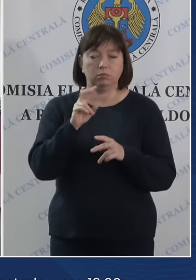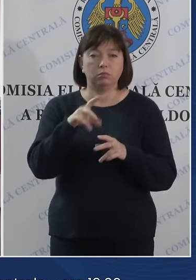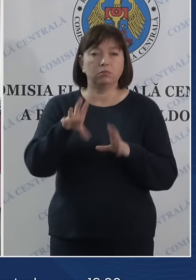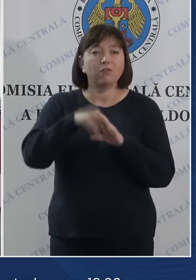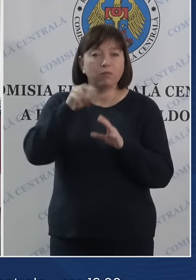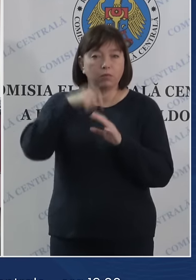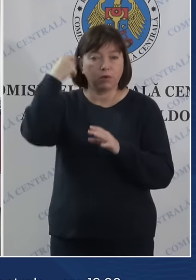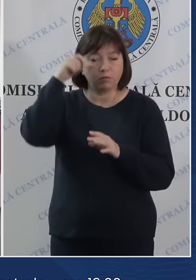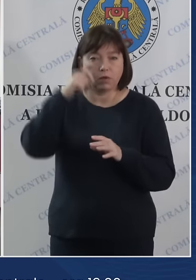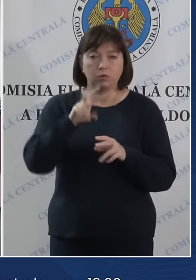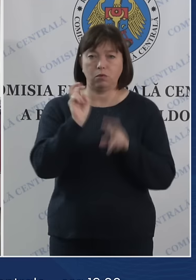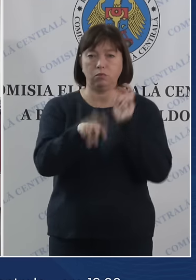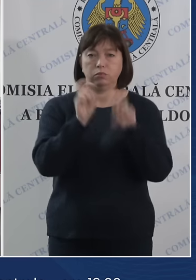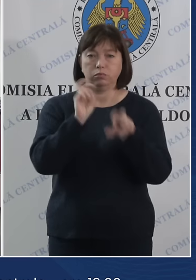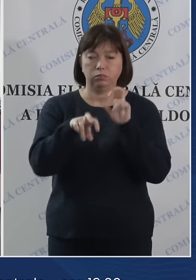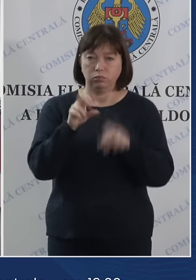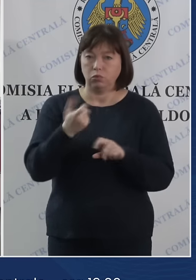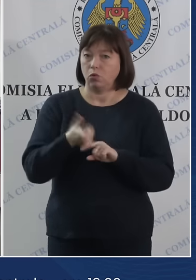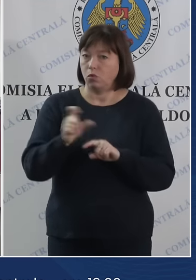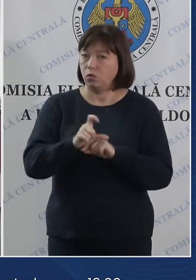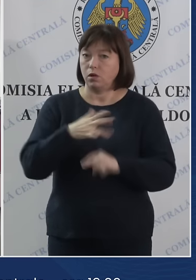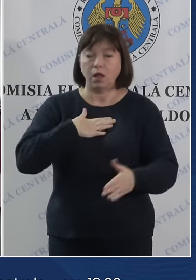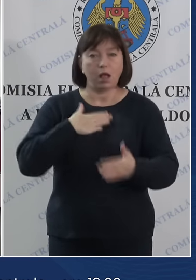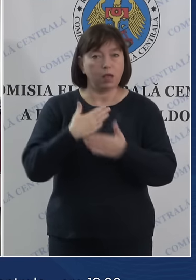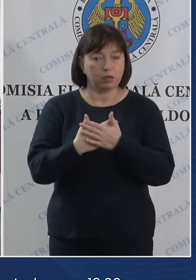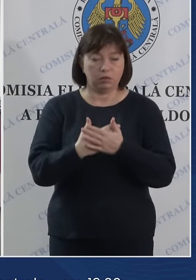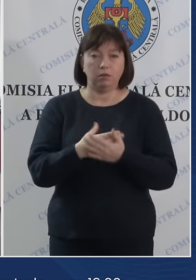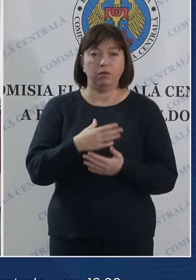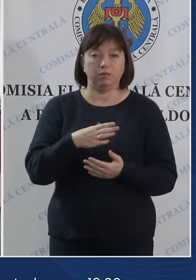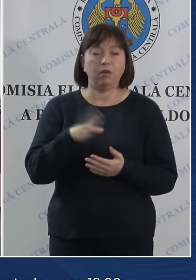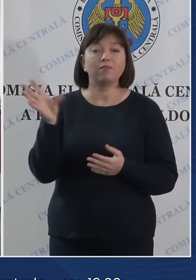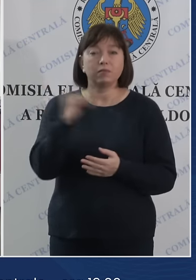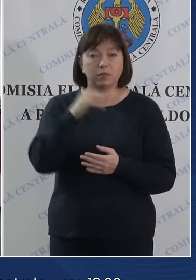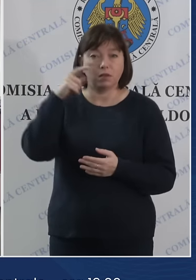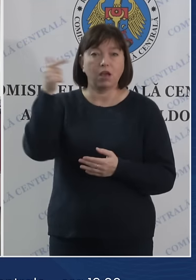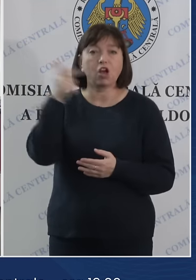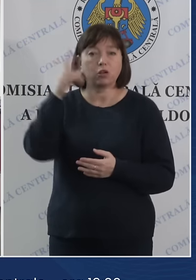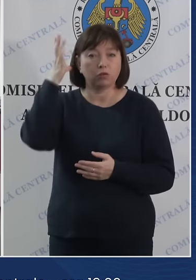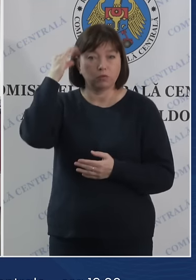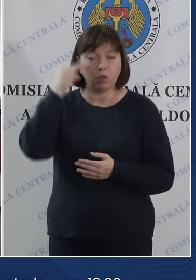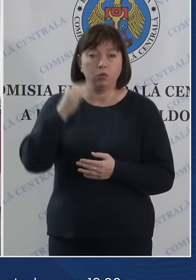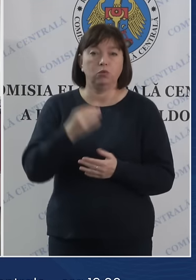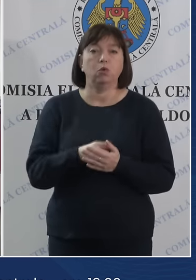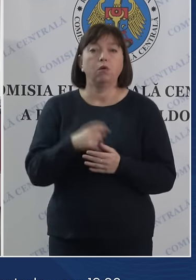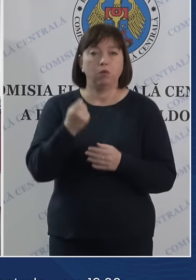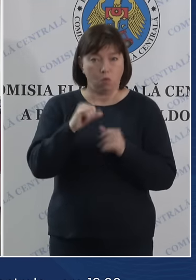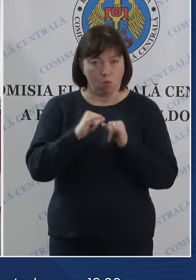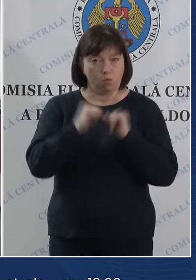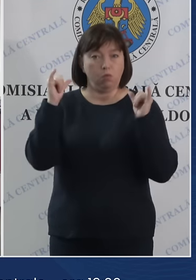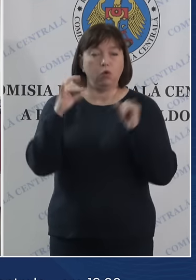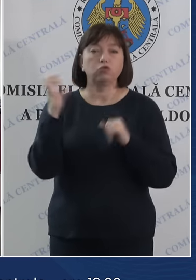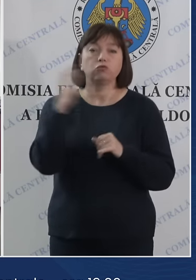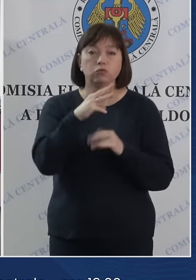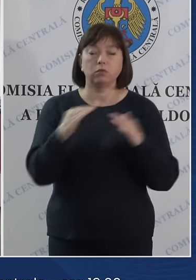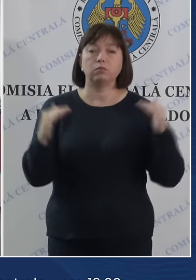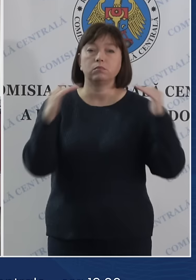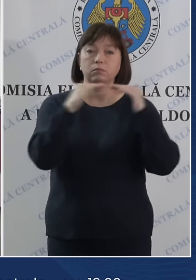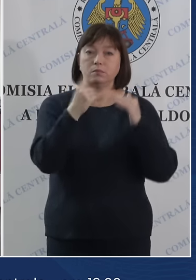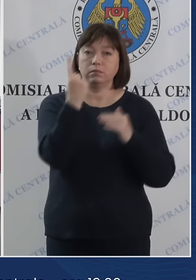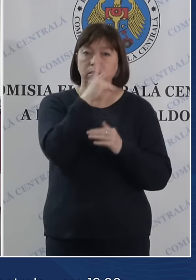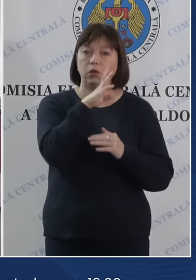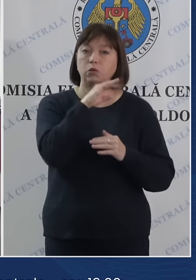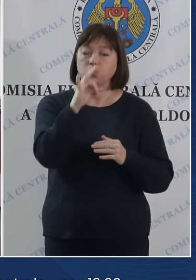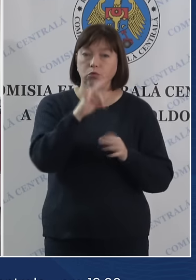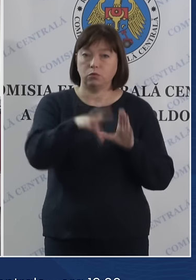activă connaționalilor noștri, deci o prezență sporită, în comparație cu primul tur